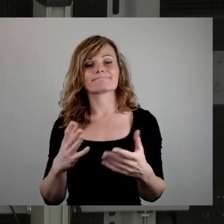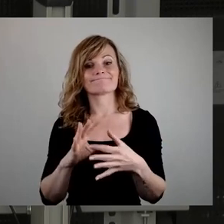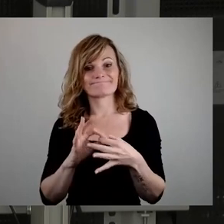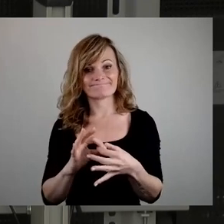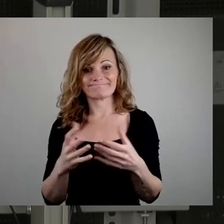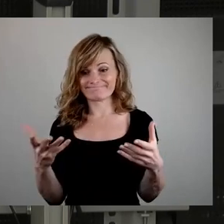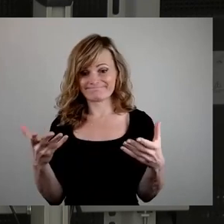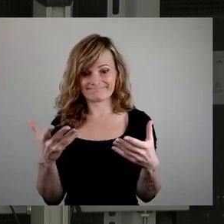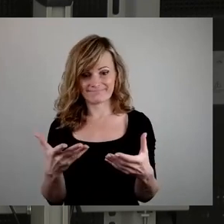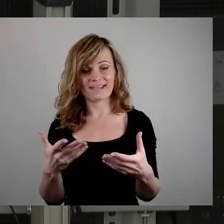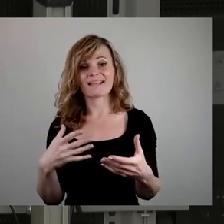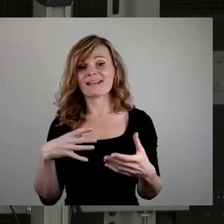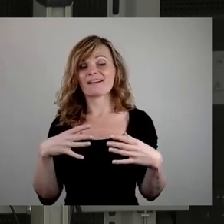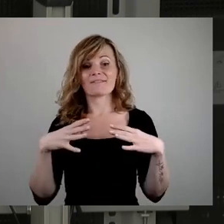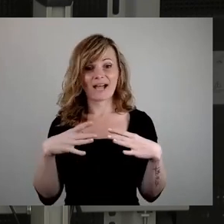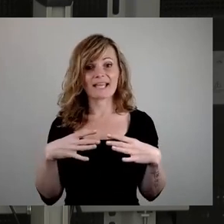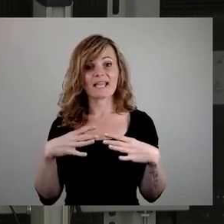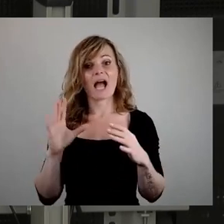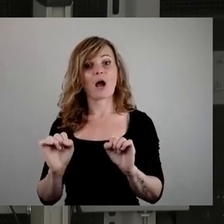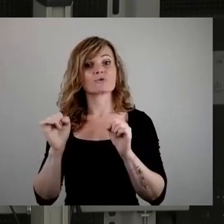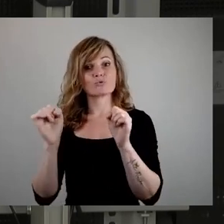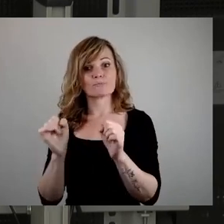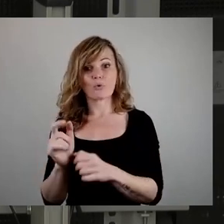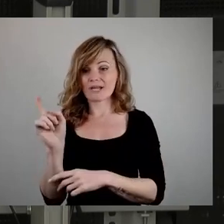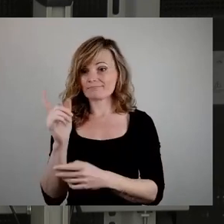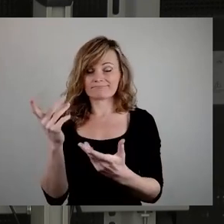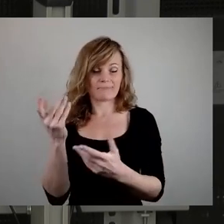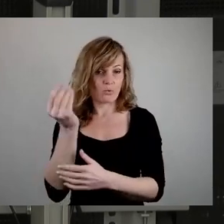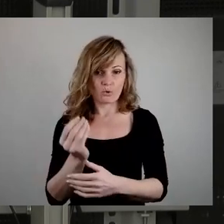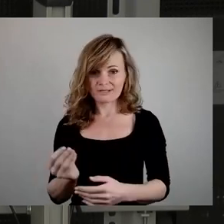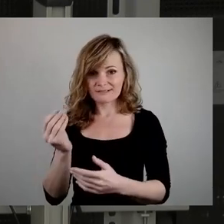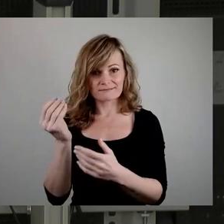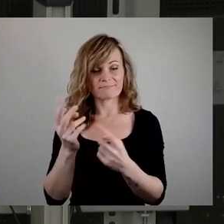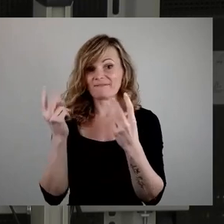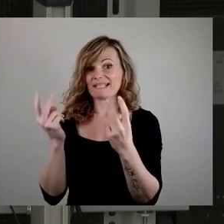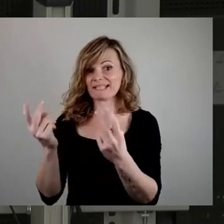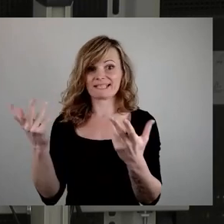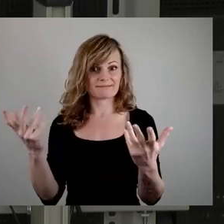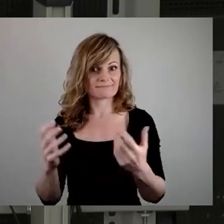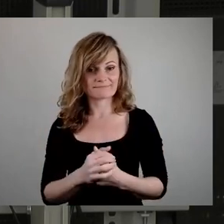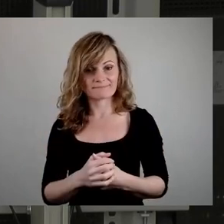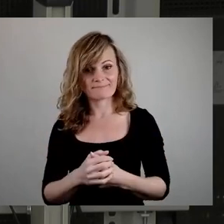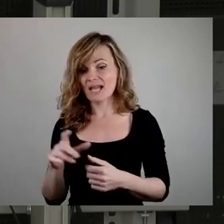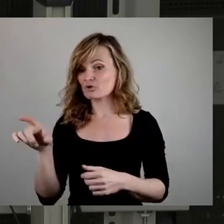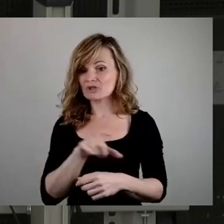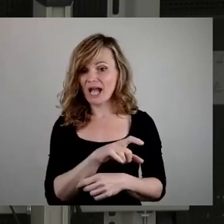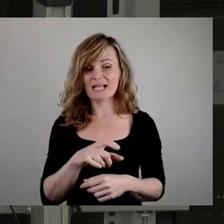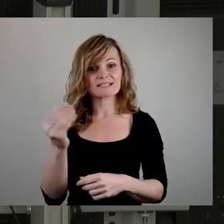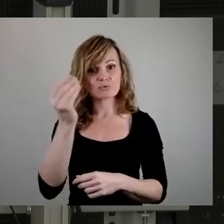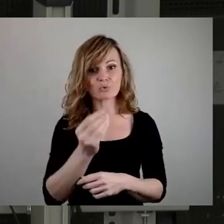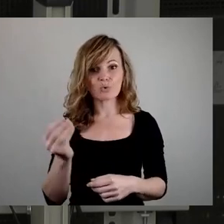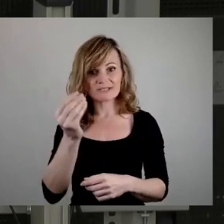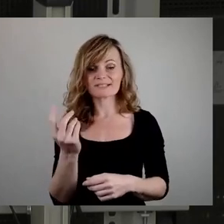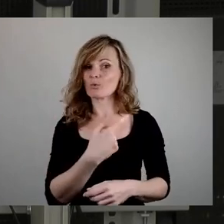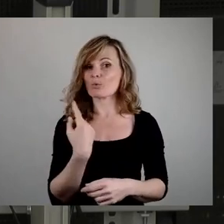der freien Ausübung der Kunst, die ganz wichtig ist und die gerade in der Straßenkunst unsere Stadt auch wirklich sehr